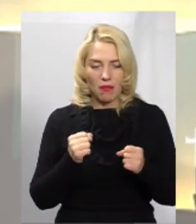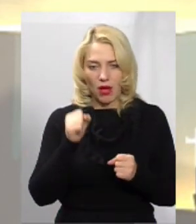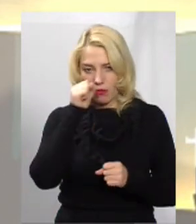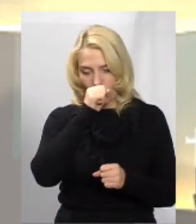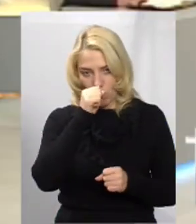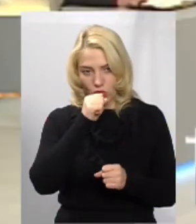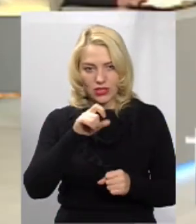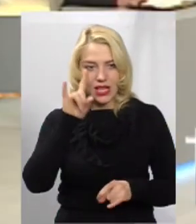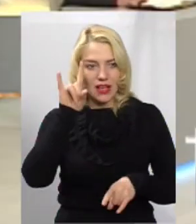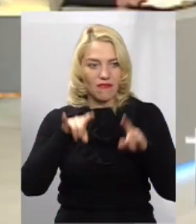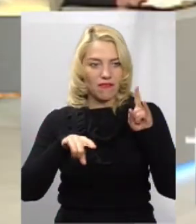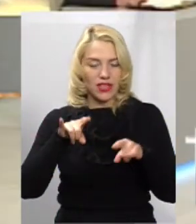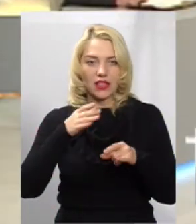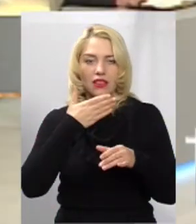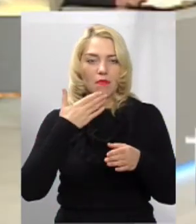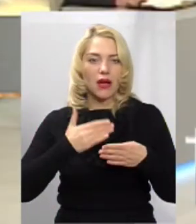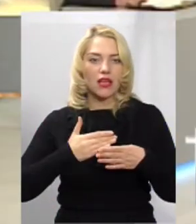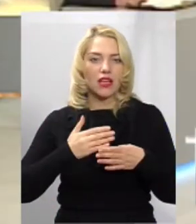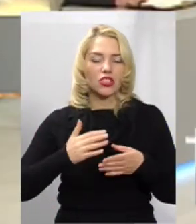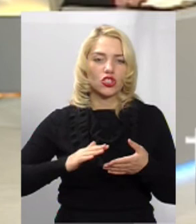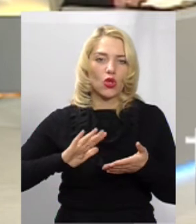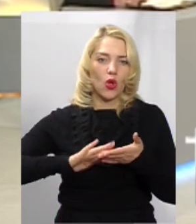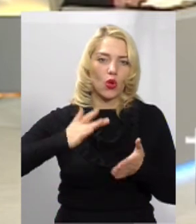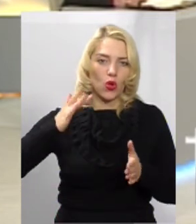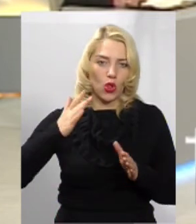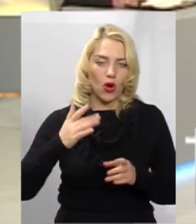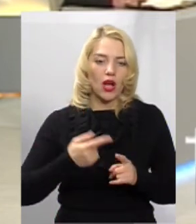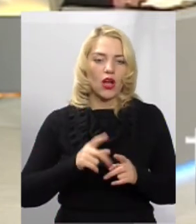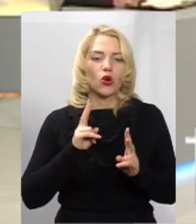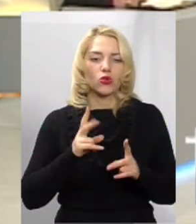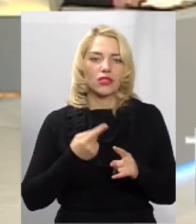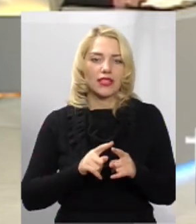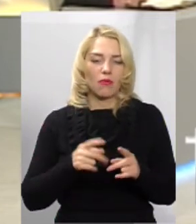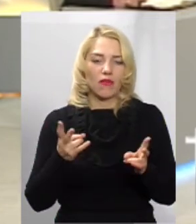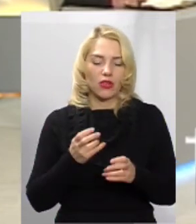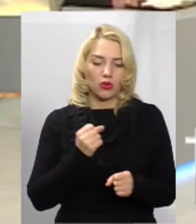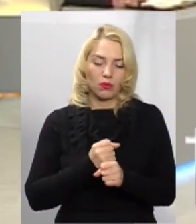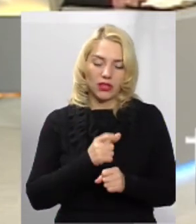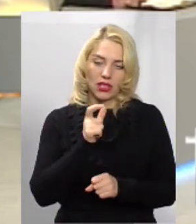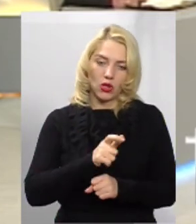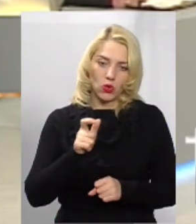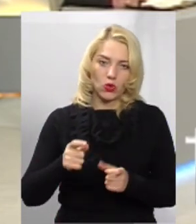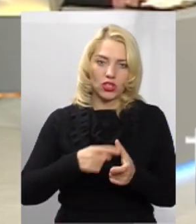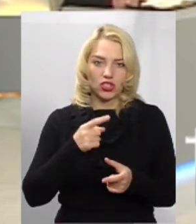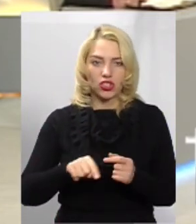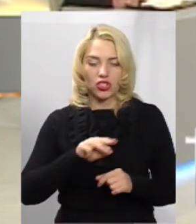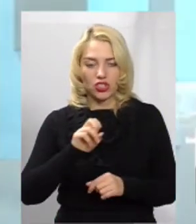побиті, незаспині. Хто має це робити? Мешканці чи жерк? Хто до цього має слідкувати?